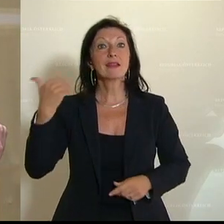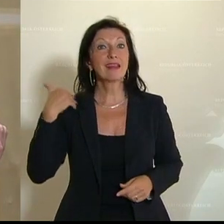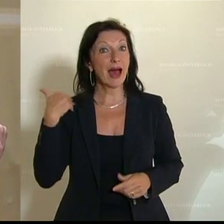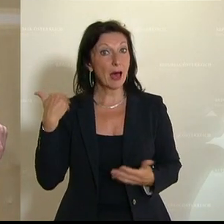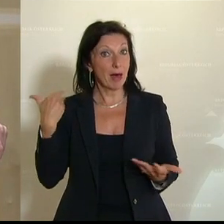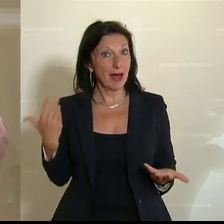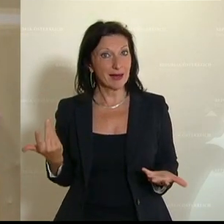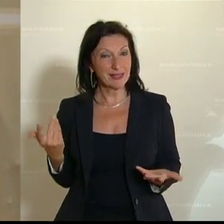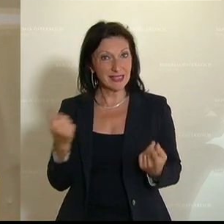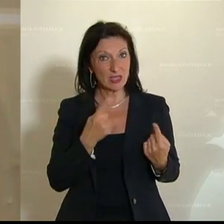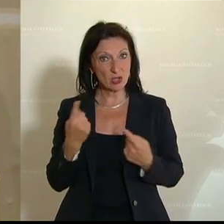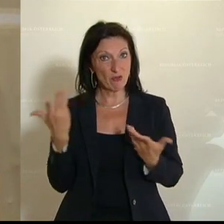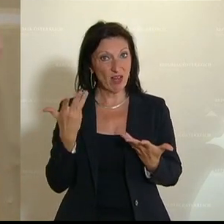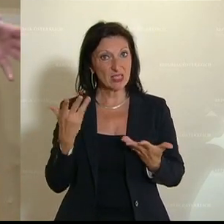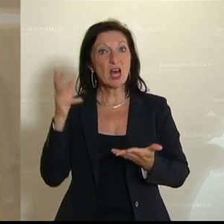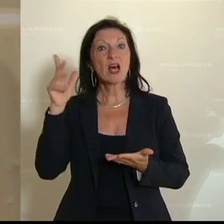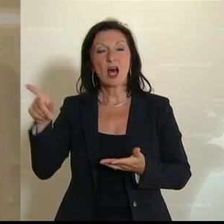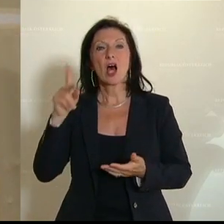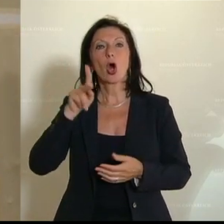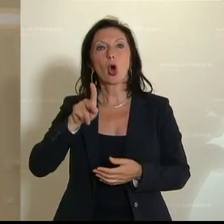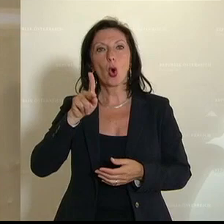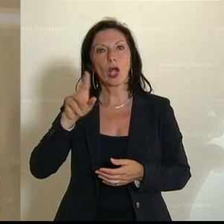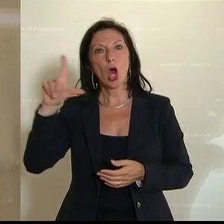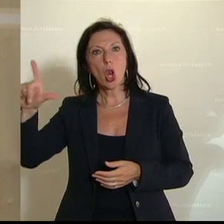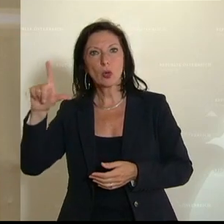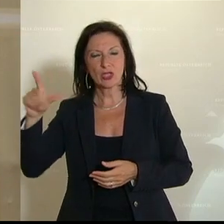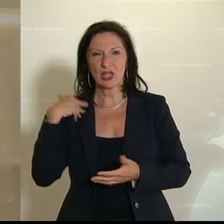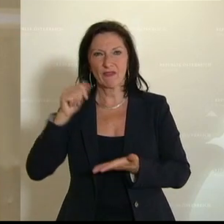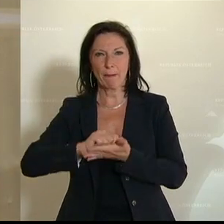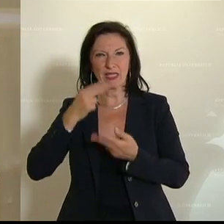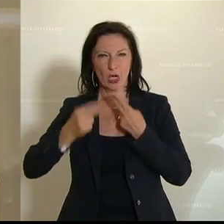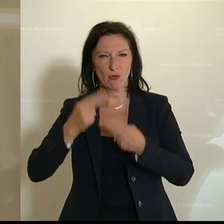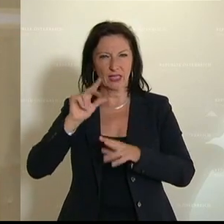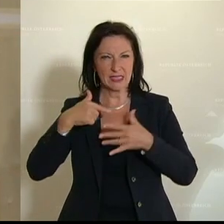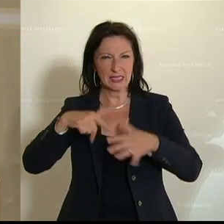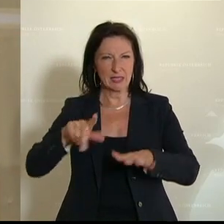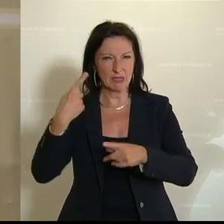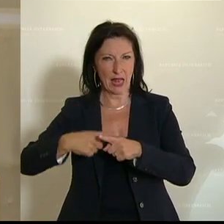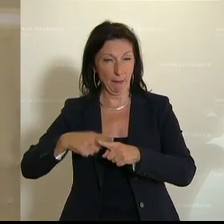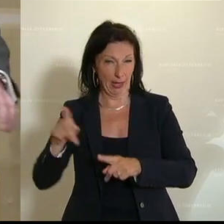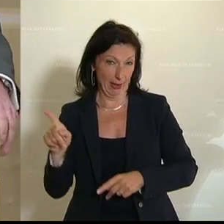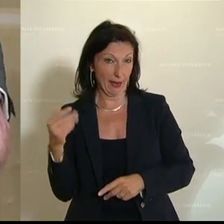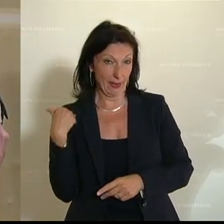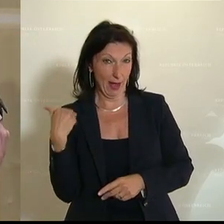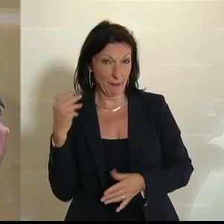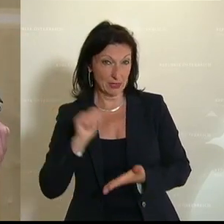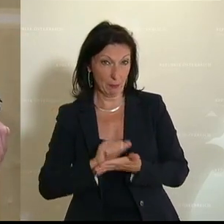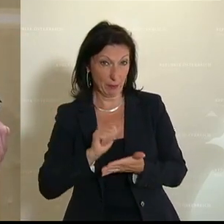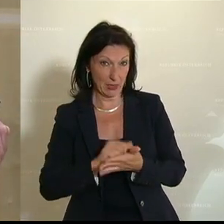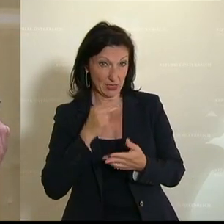Ausgangssituation die Pressekonferenz von Kogler und Lunacek am 17. April. Diese Pressekonferenz hat mehr